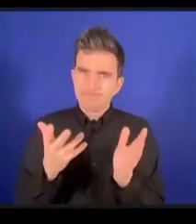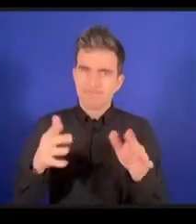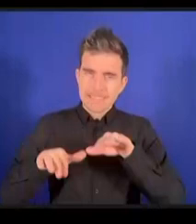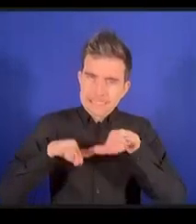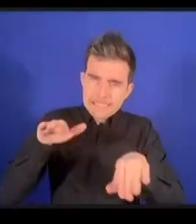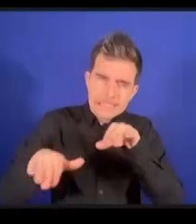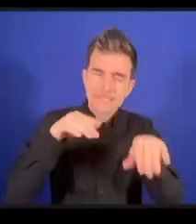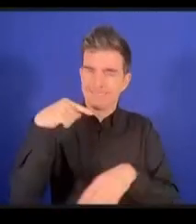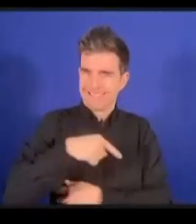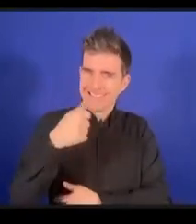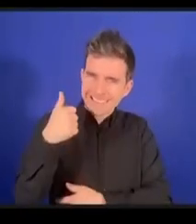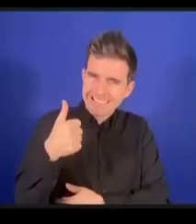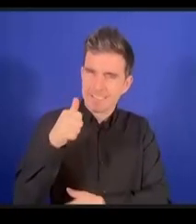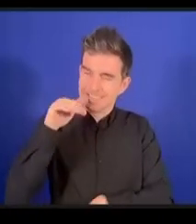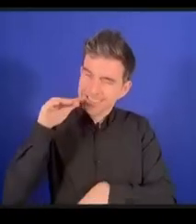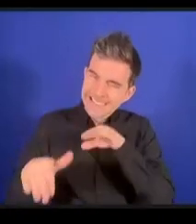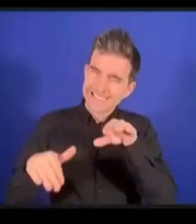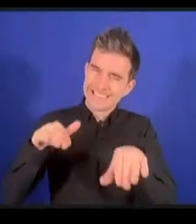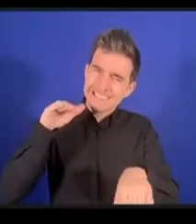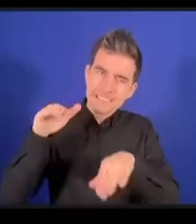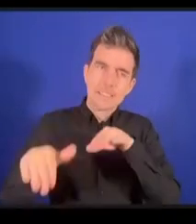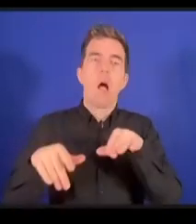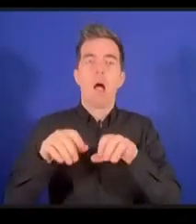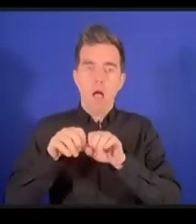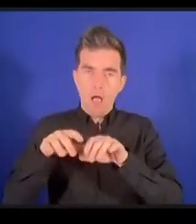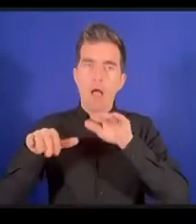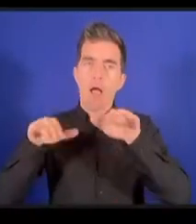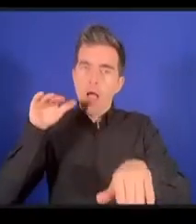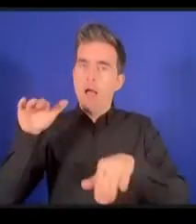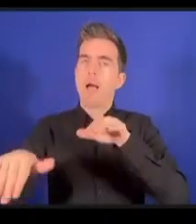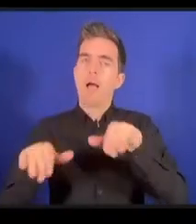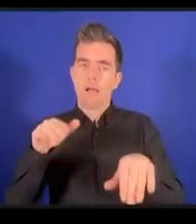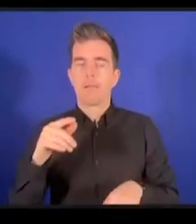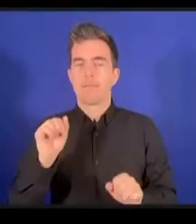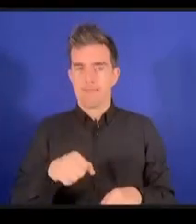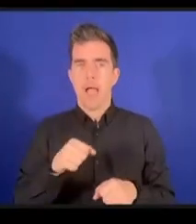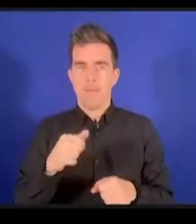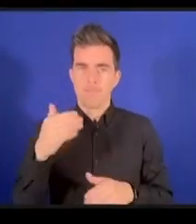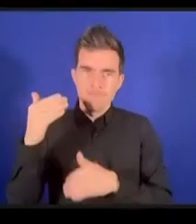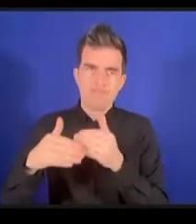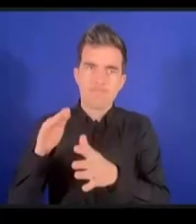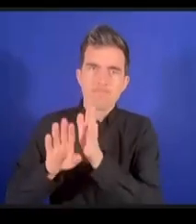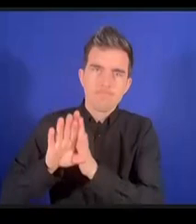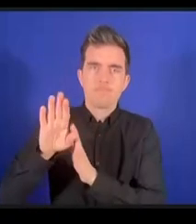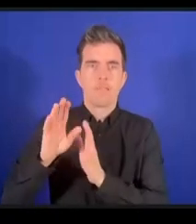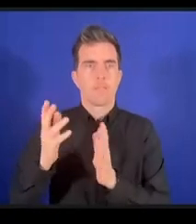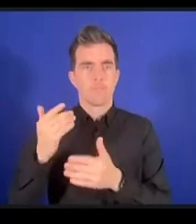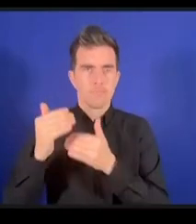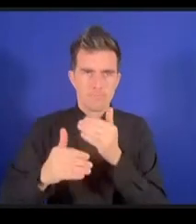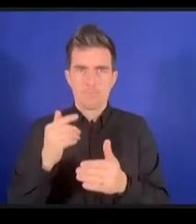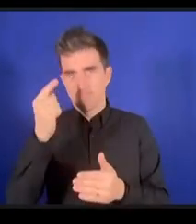et l'élaboration et la mise en pratique de normes donc les normes sont absolument essentielles au quotidien